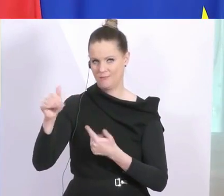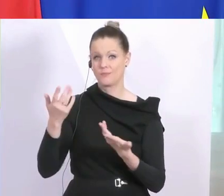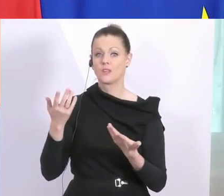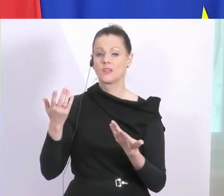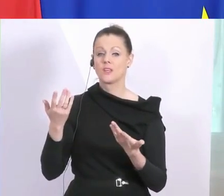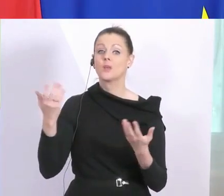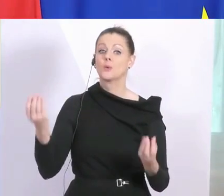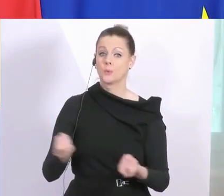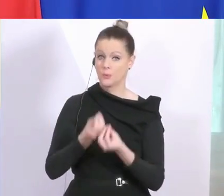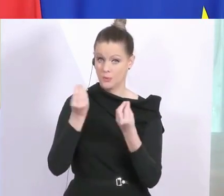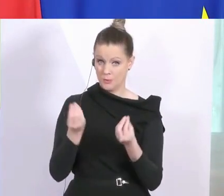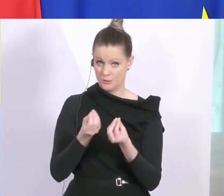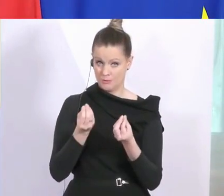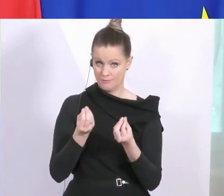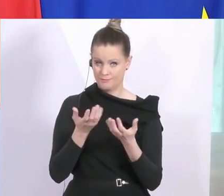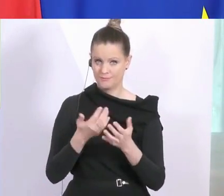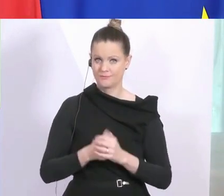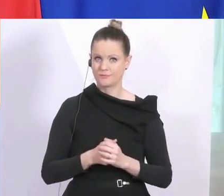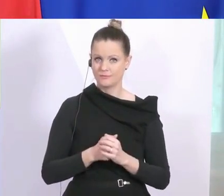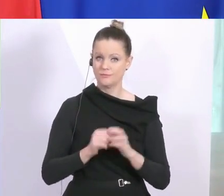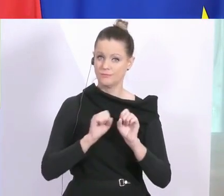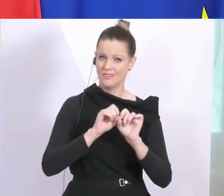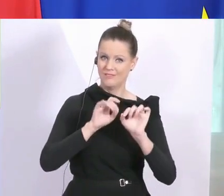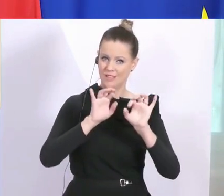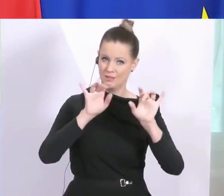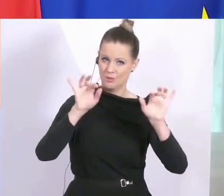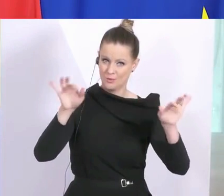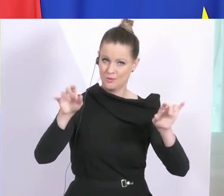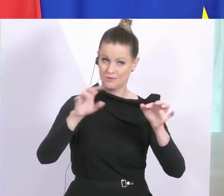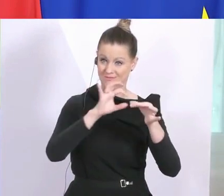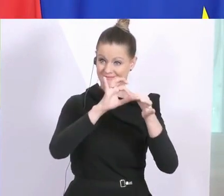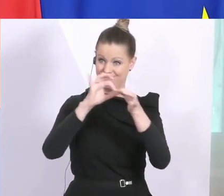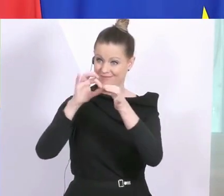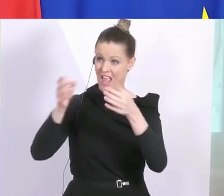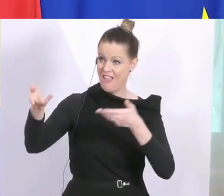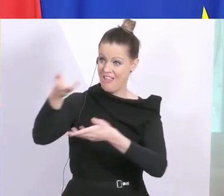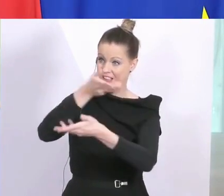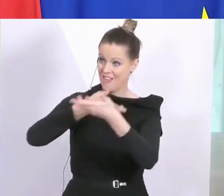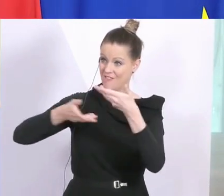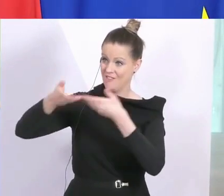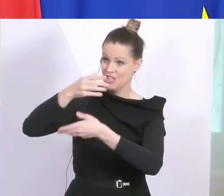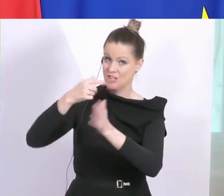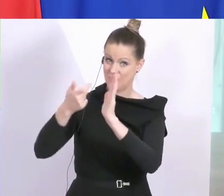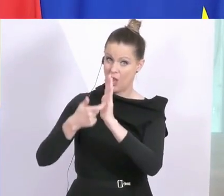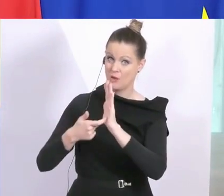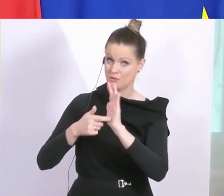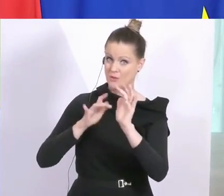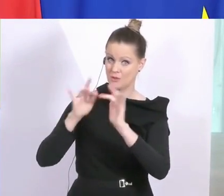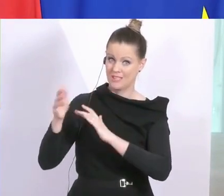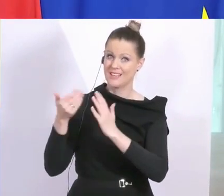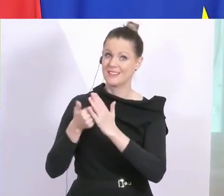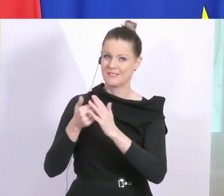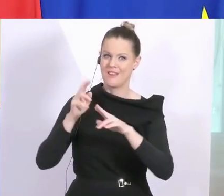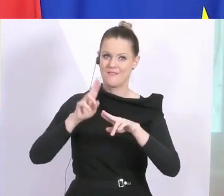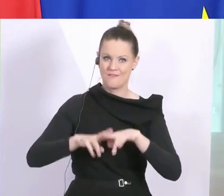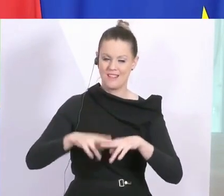wir haben neben der Ausbreitung des Virus natürlich die wirtschaftliche Herausforderung und insofern auch darauf zu schauen, dass wir,